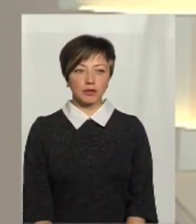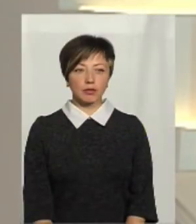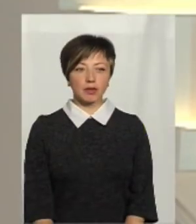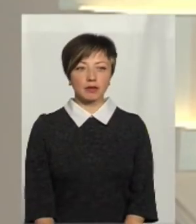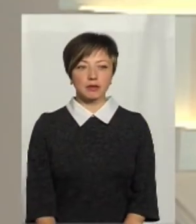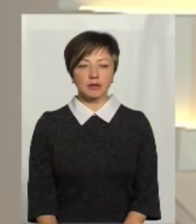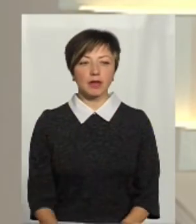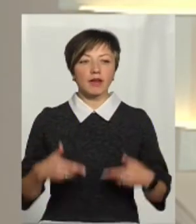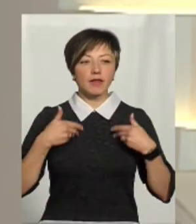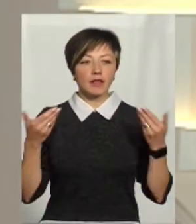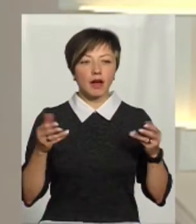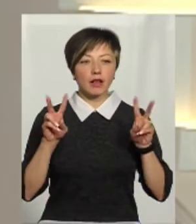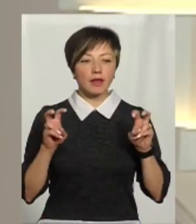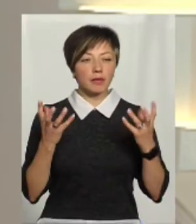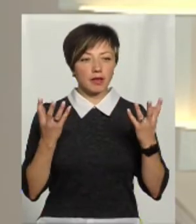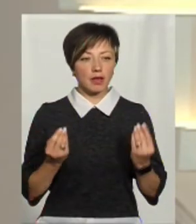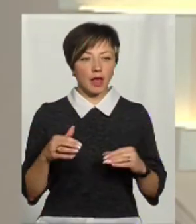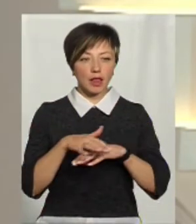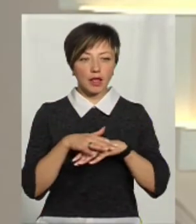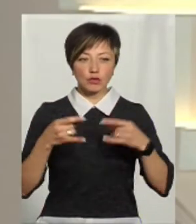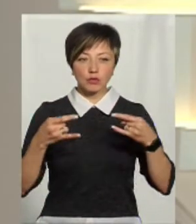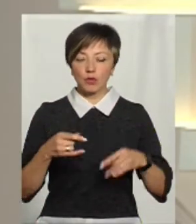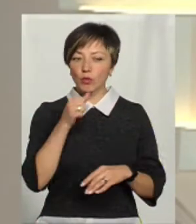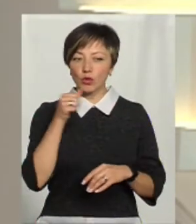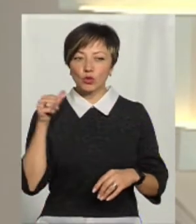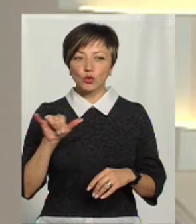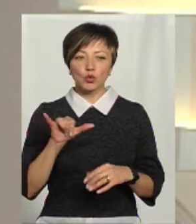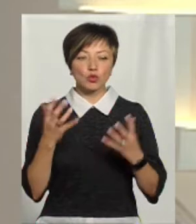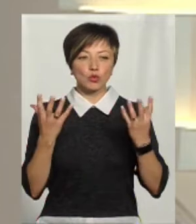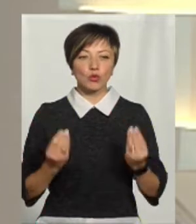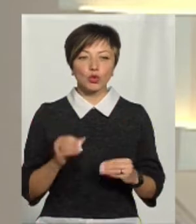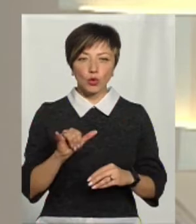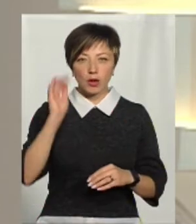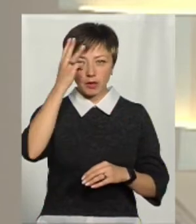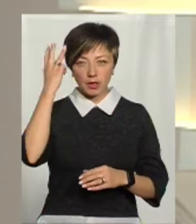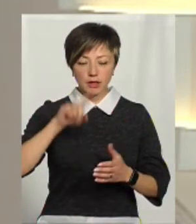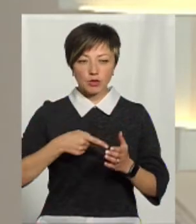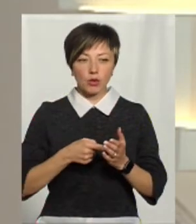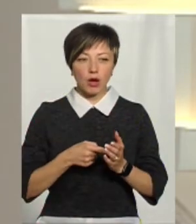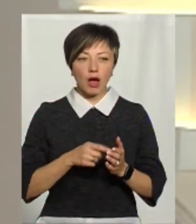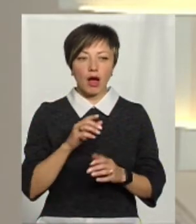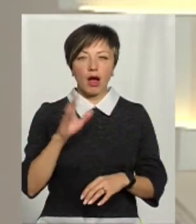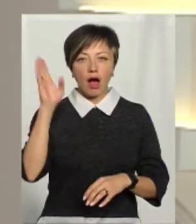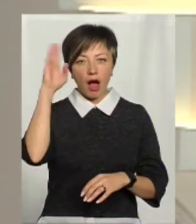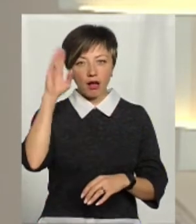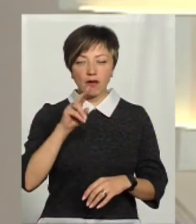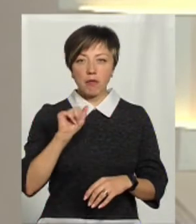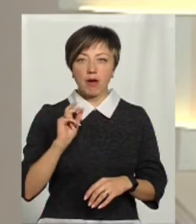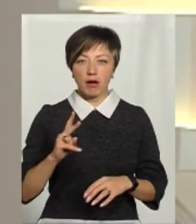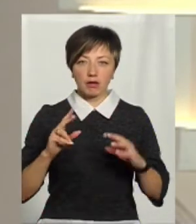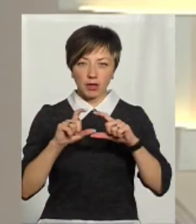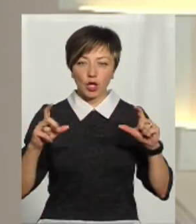Вітаю у темі дня на Суспільному. Минулої суботи у Хмельницькому аквапарку «Сьомий